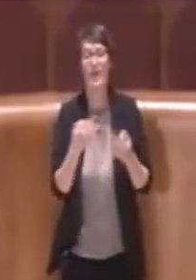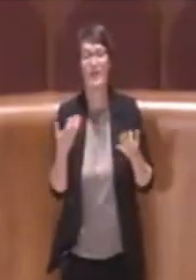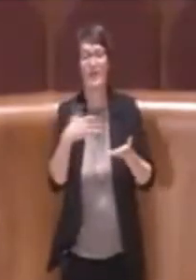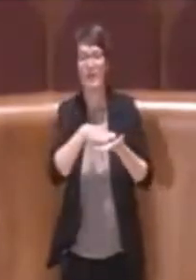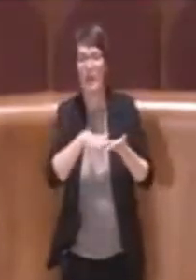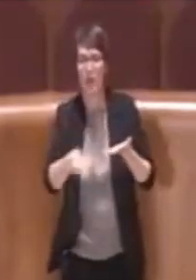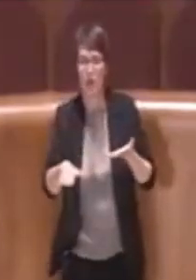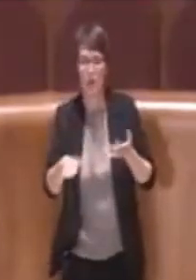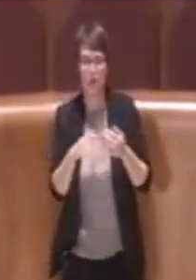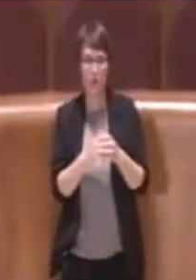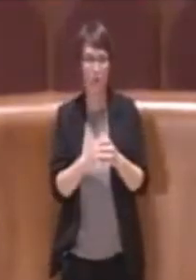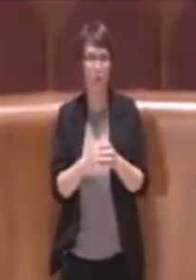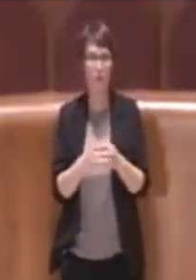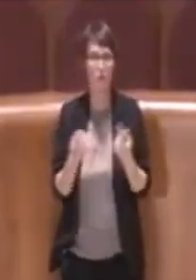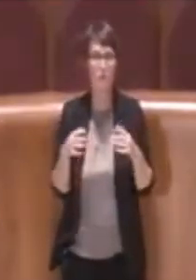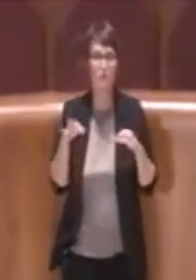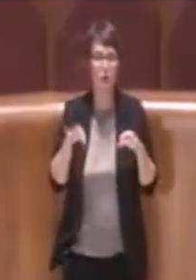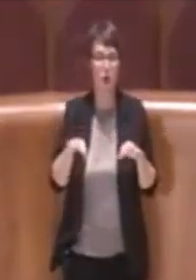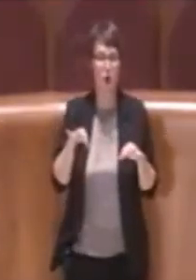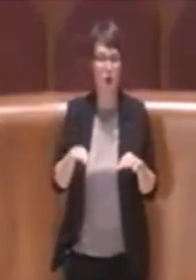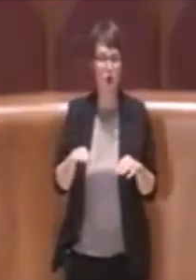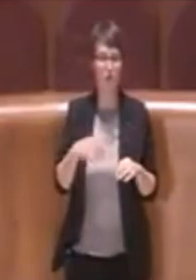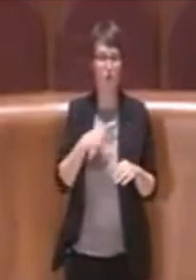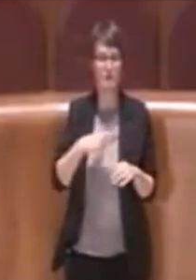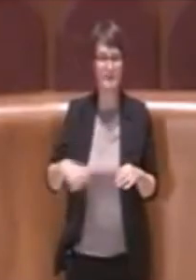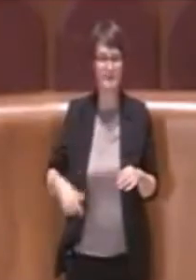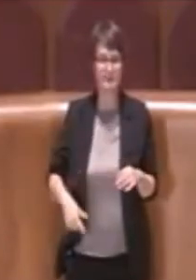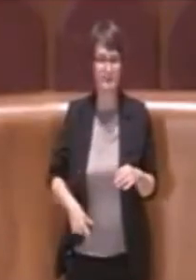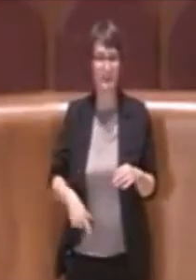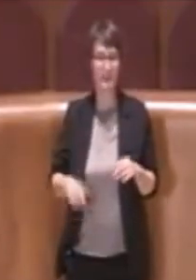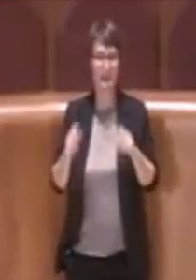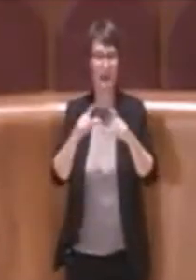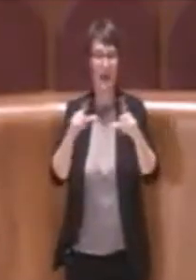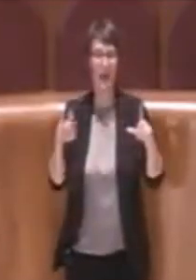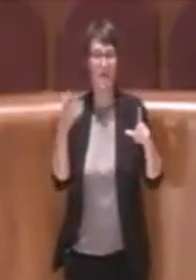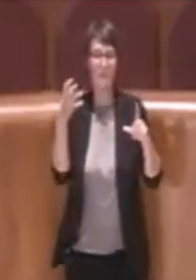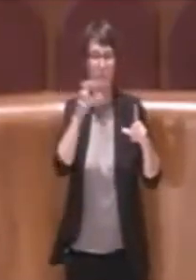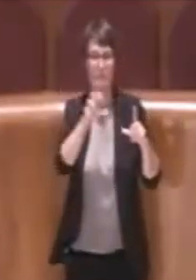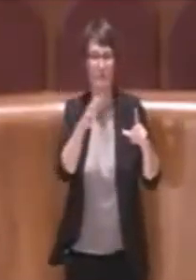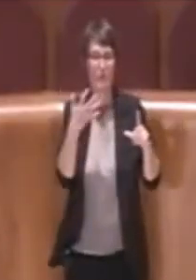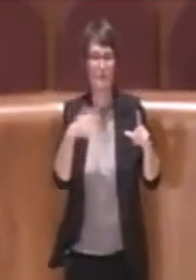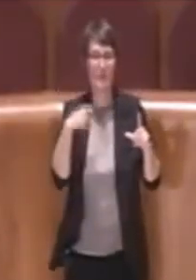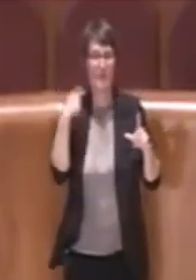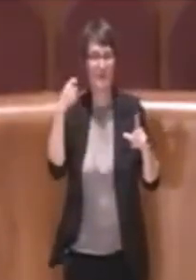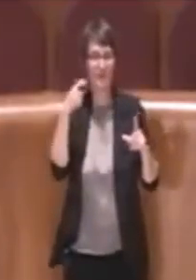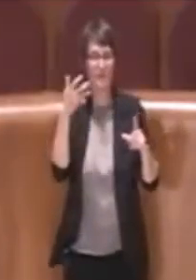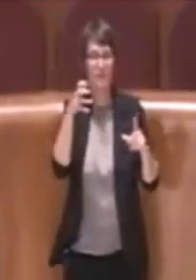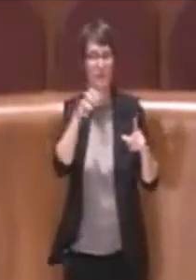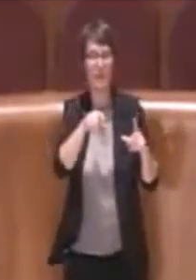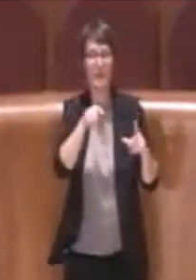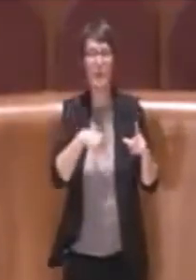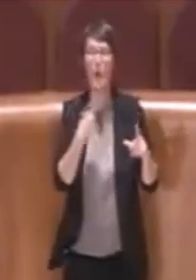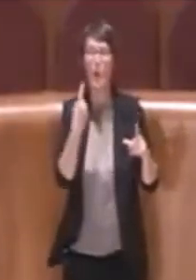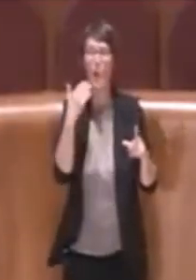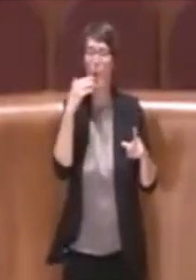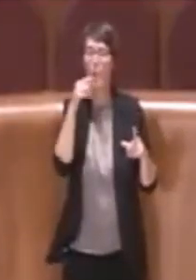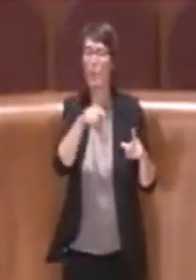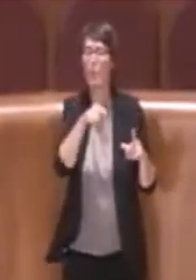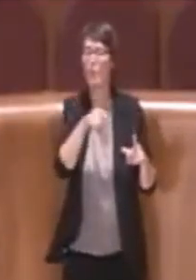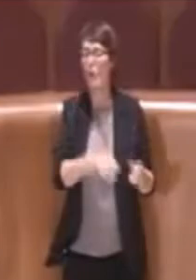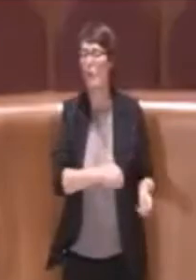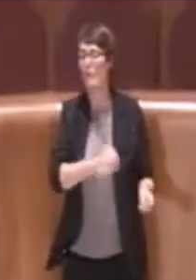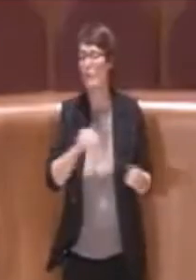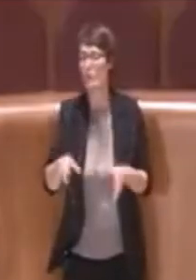un video relativo a un soggetto che sversava dei calcinacci vicino a dei cassonetti, tra l'altro